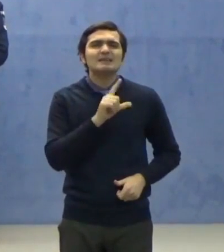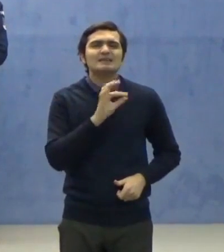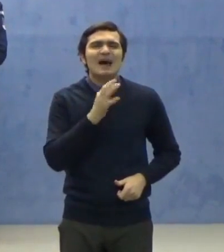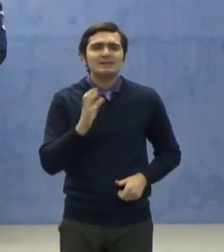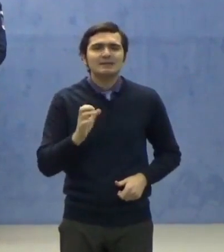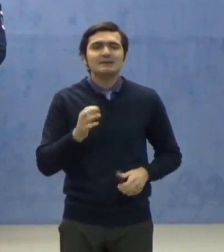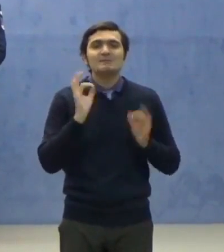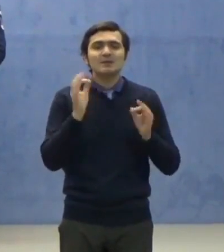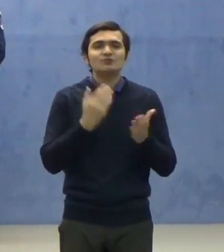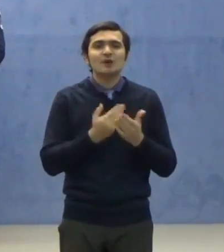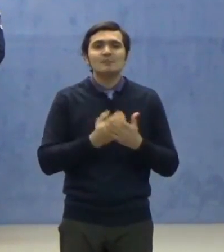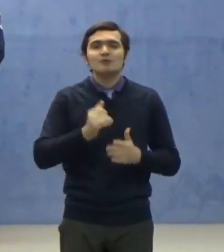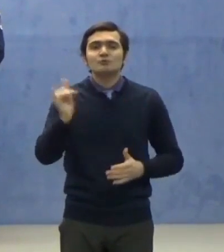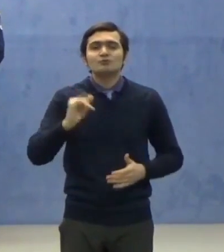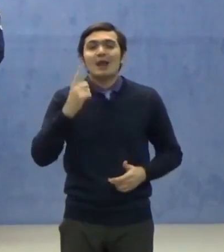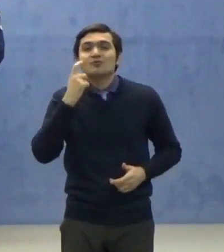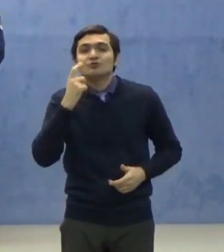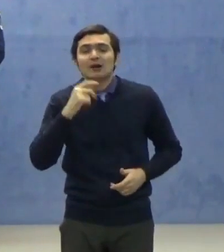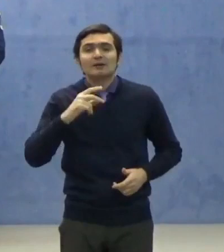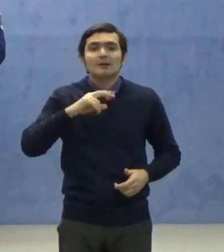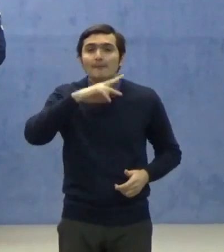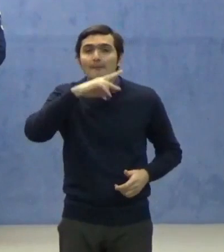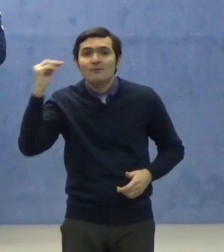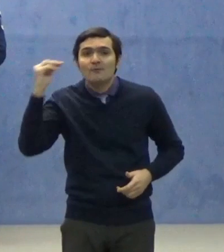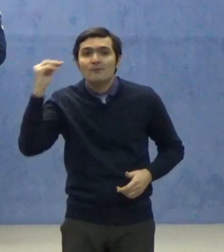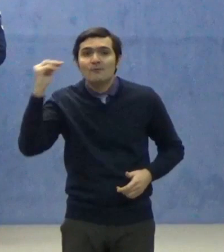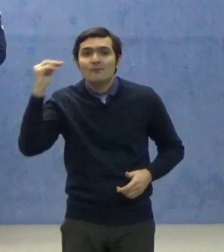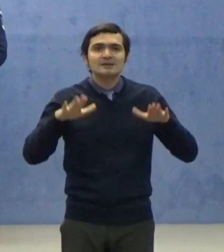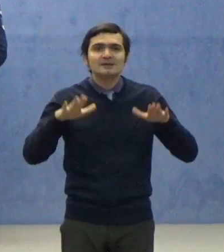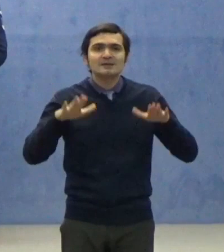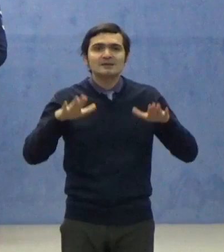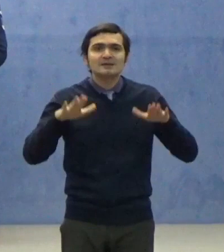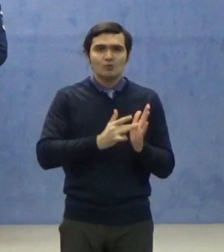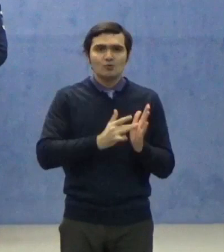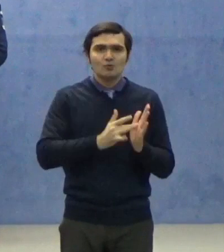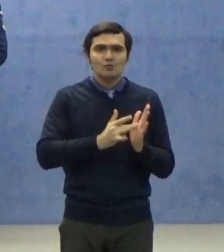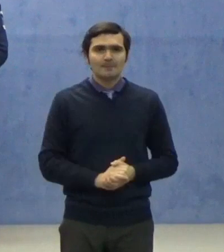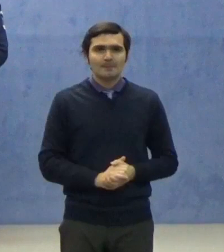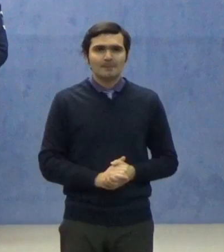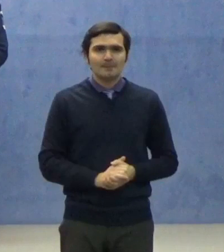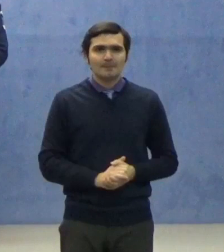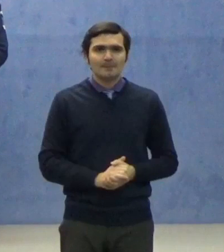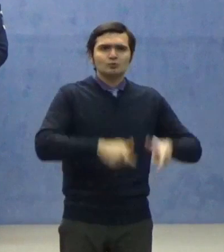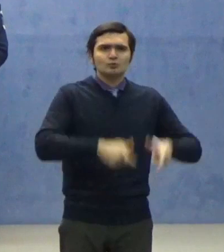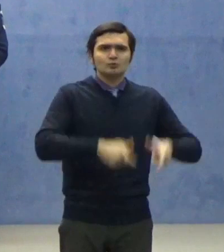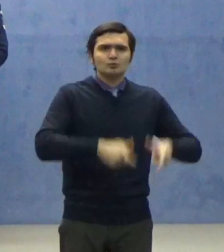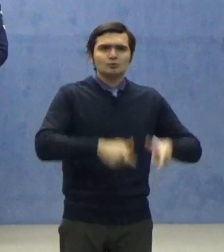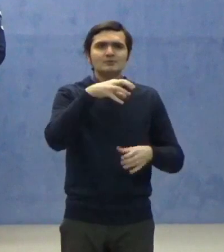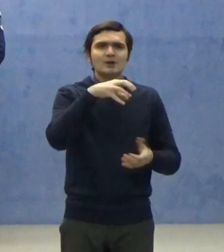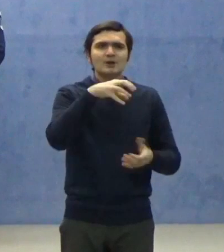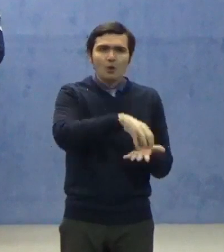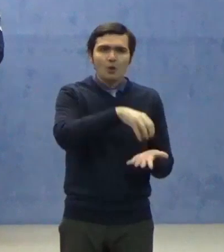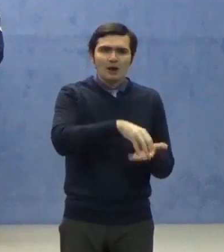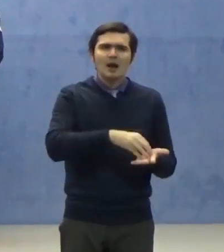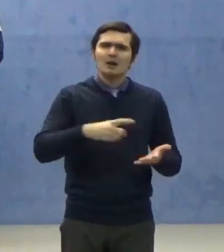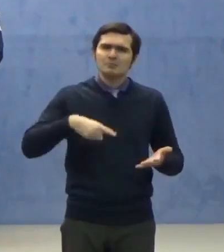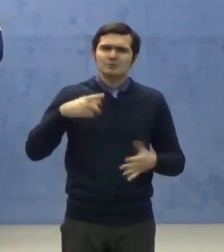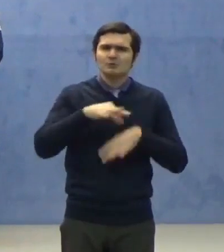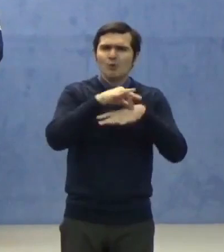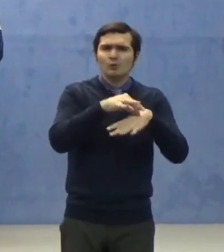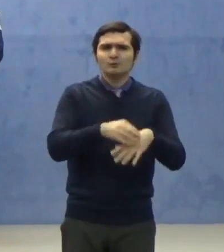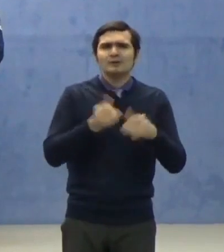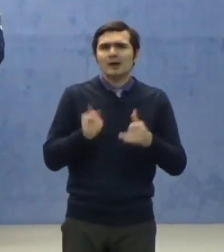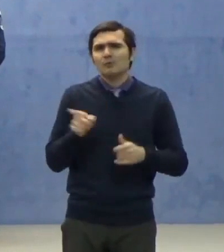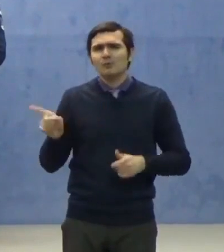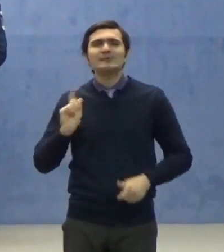profite de această stare de urgență. Astfel, structurile de poliție locale sunt coordonate operațional de